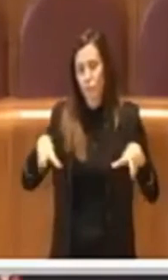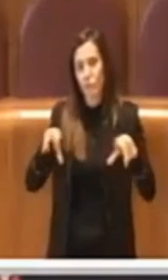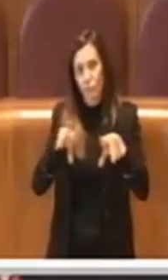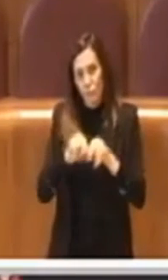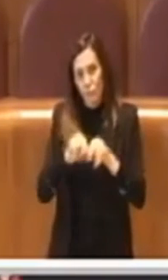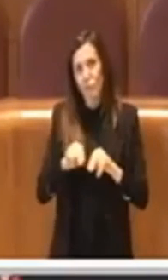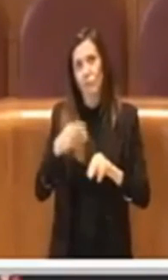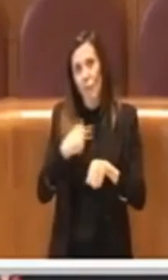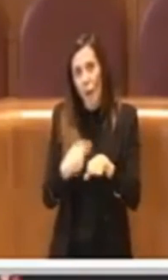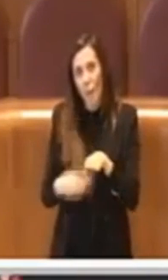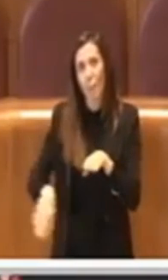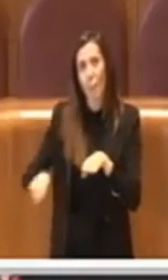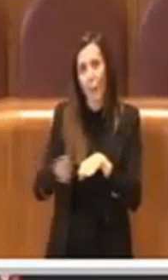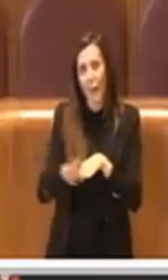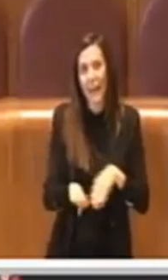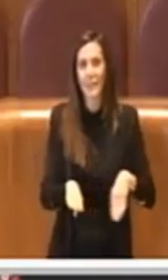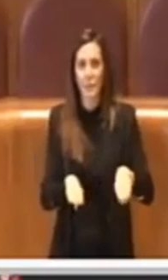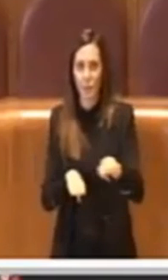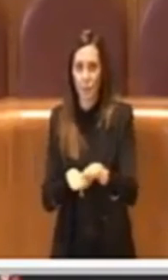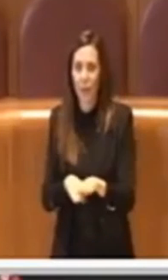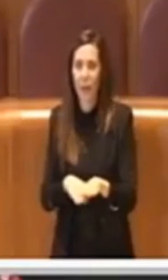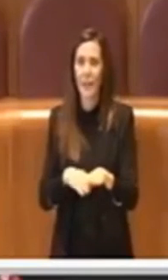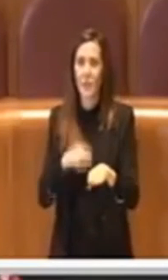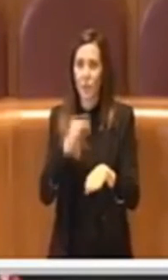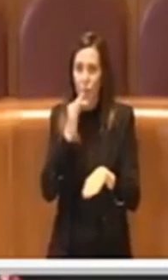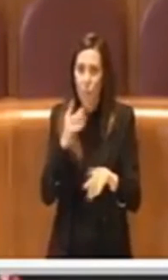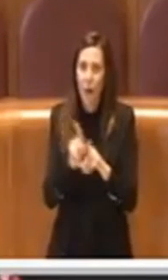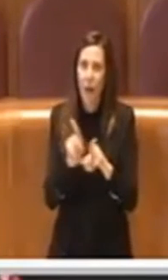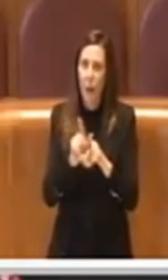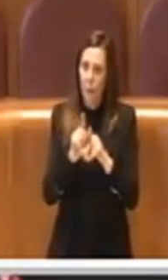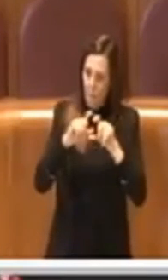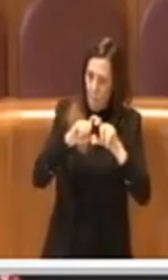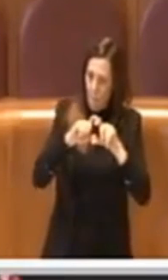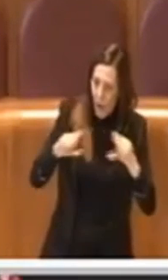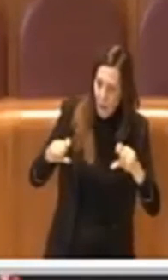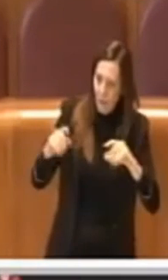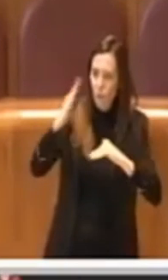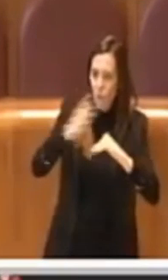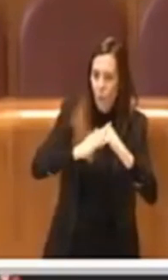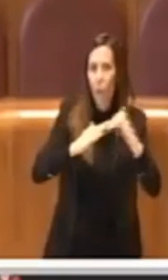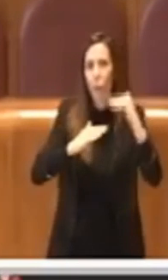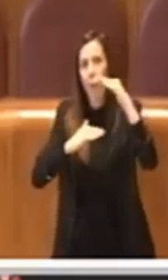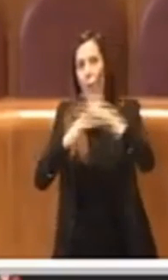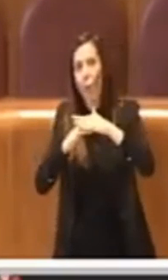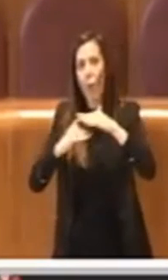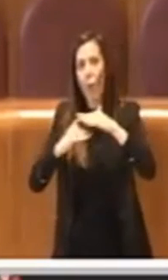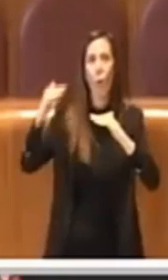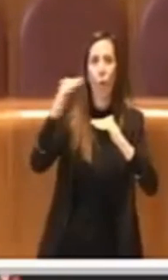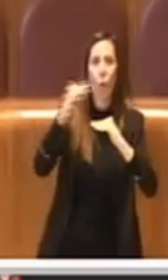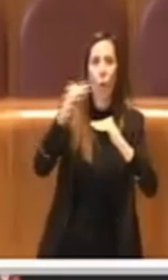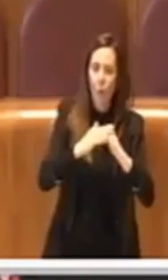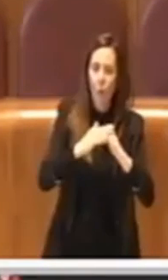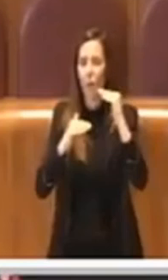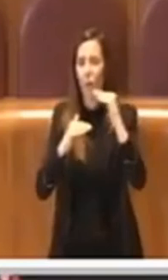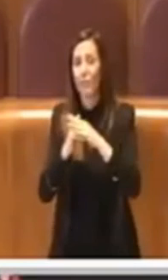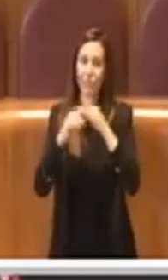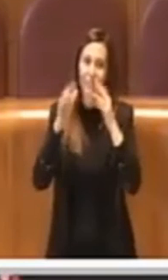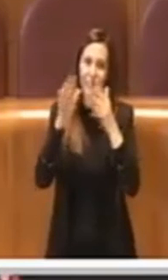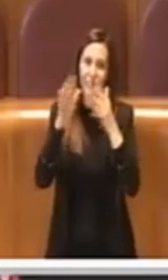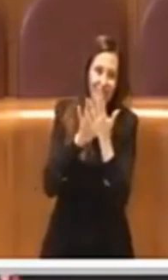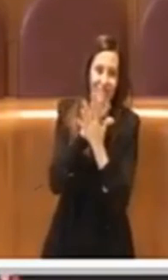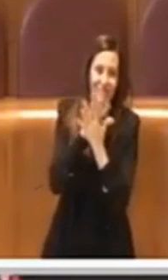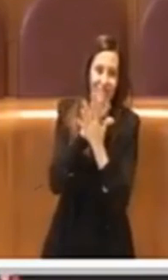costruire passo passo, mattone su mattone, questa città, c'è ancora molto da fare, termino il mio